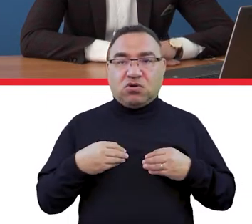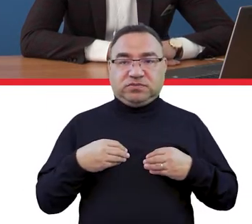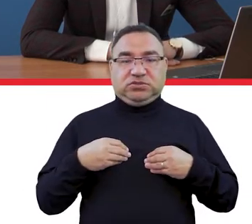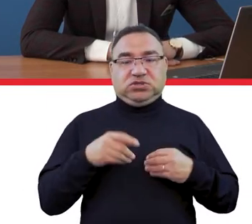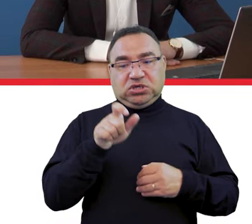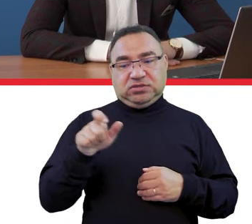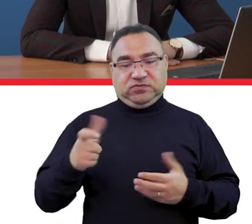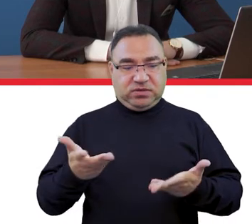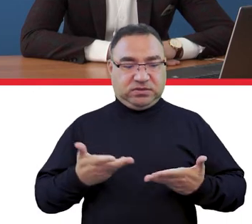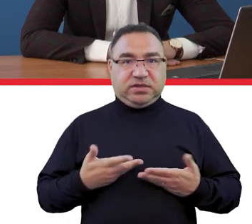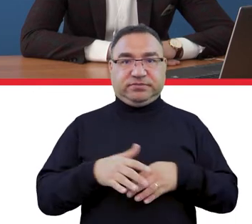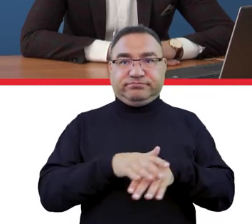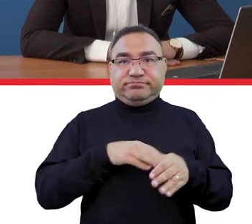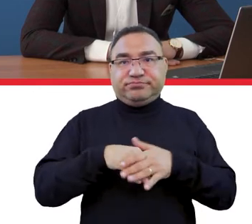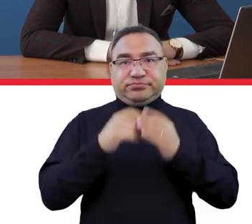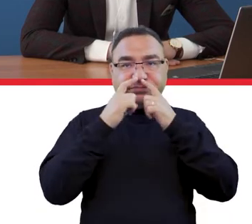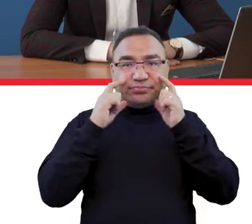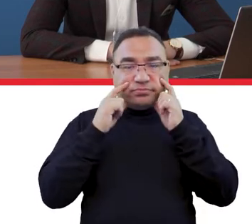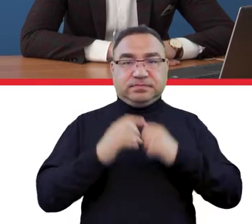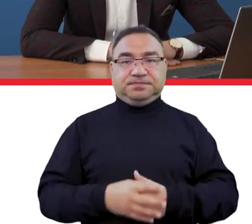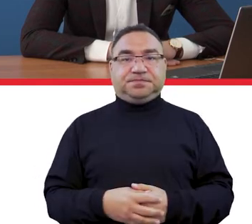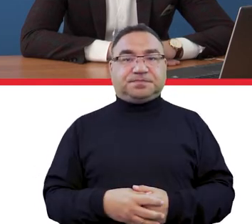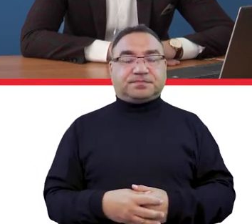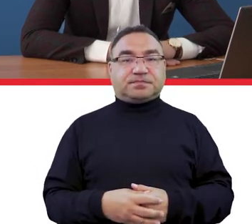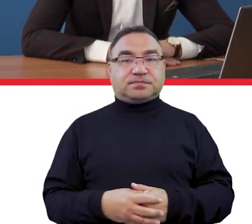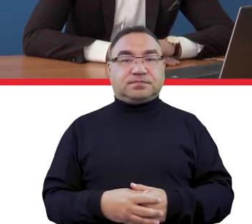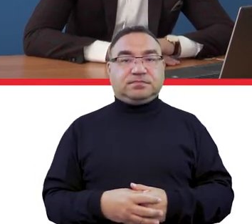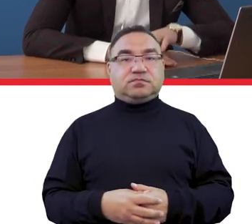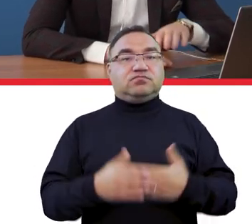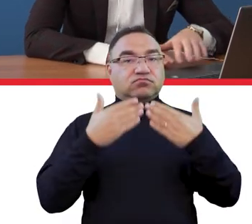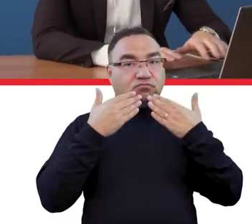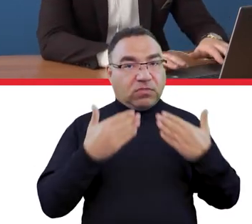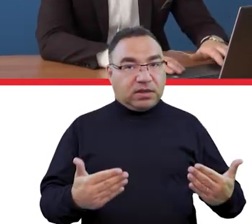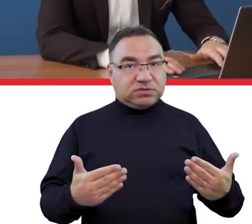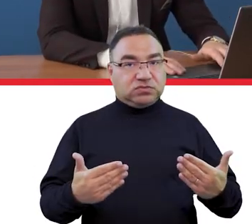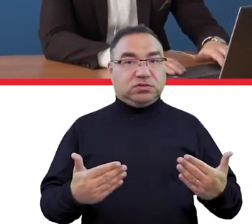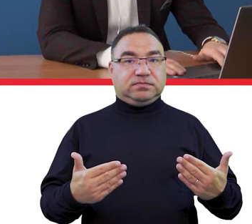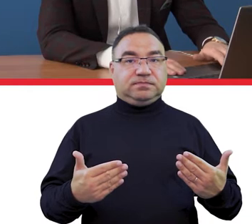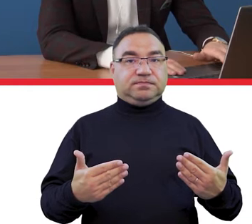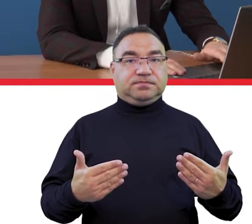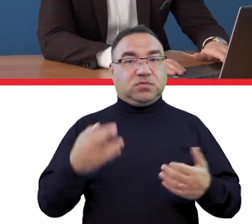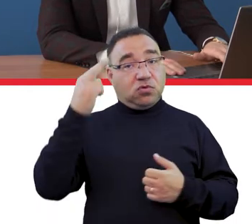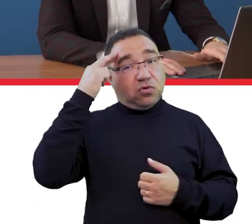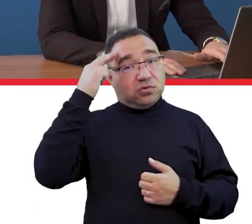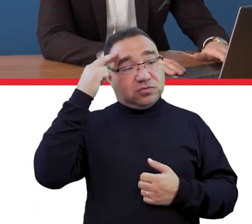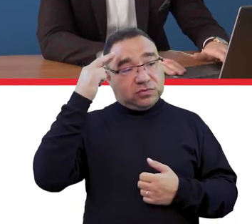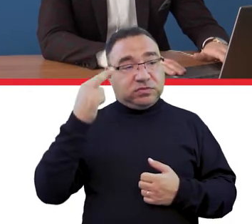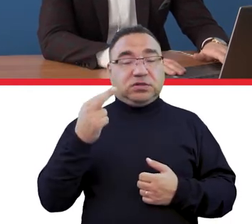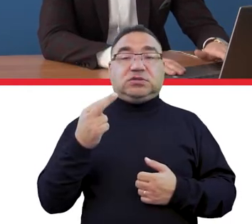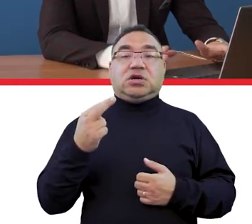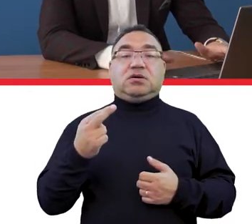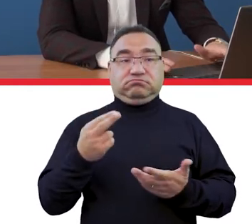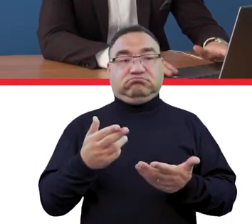dostęp do indywidualnych środków ochrony osobistej. Ok, dziękuję bardzo, czyli rozumiem, że